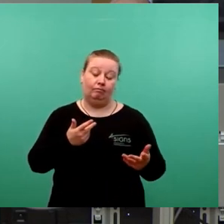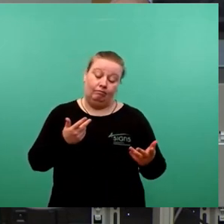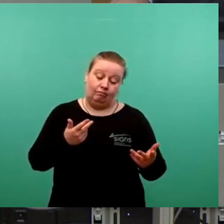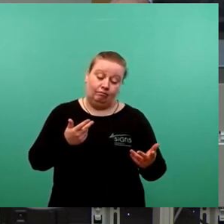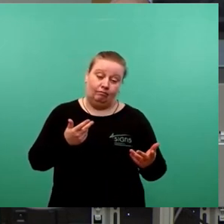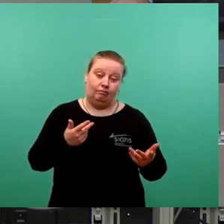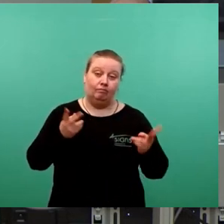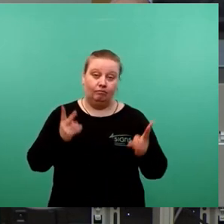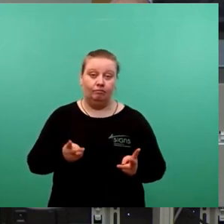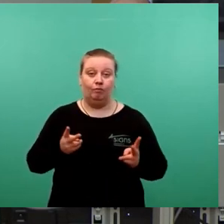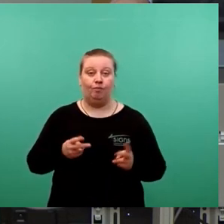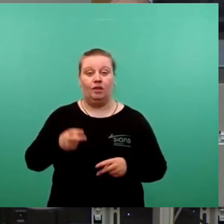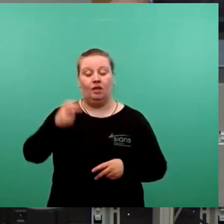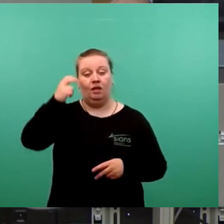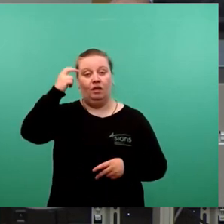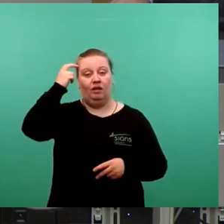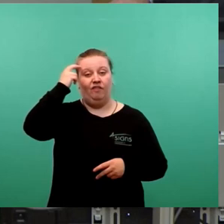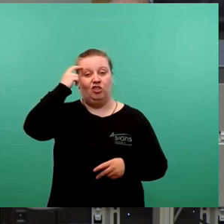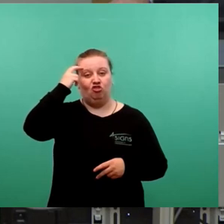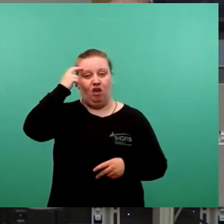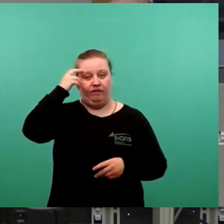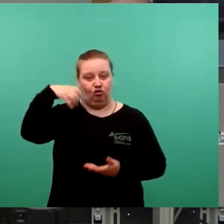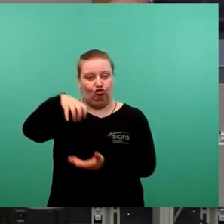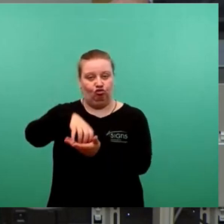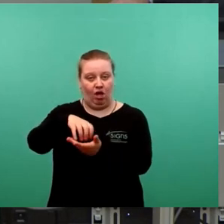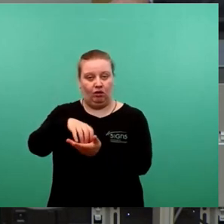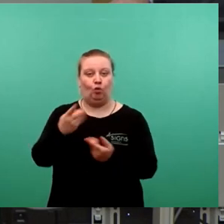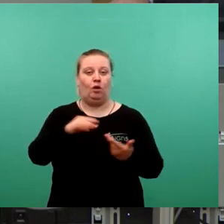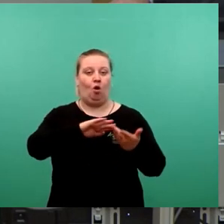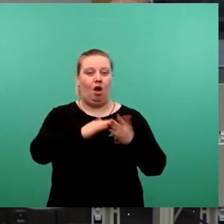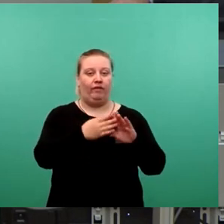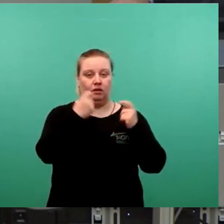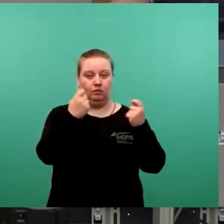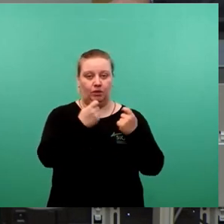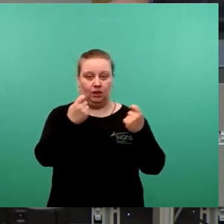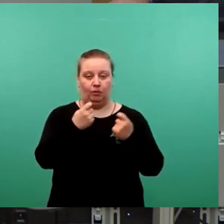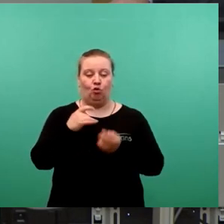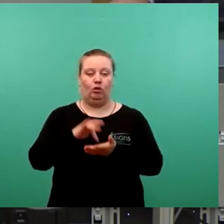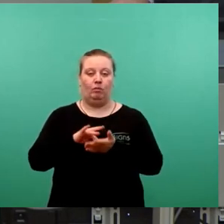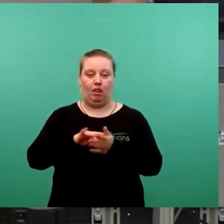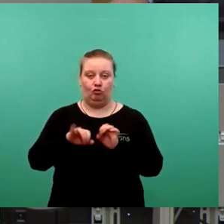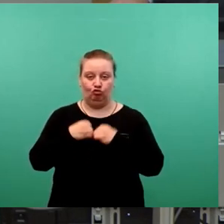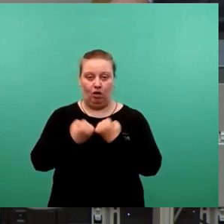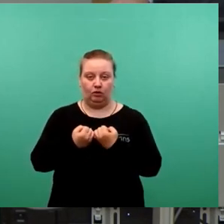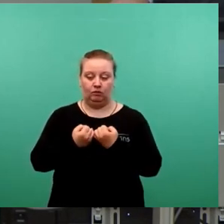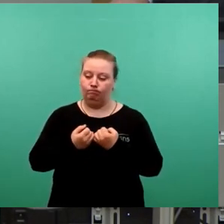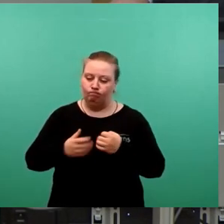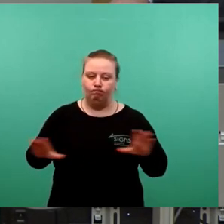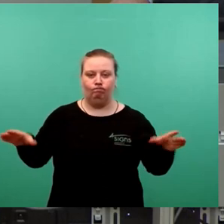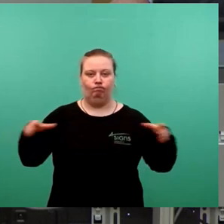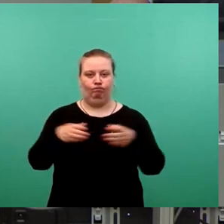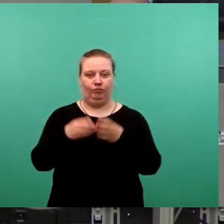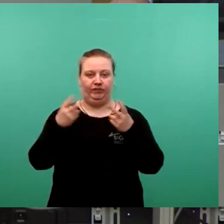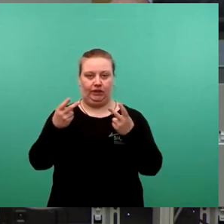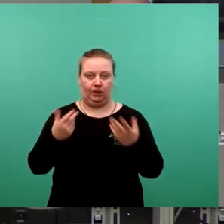exzellenter Wissenschaftsstandort, aber auch unsere Handwerksbetriebe und Mittelständler spielen dabei eine herausragende Rolle.